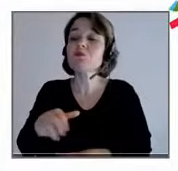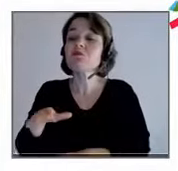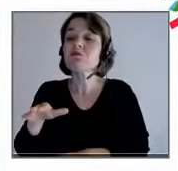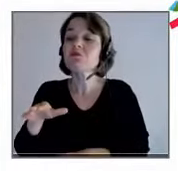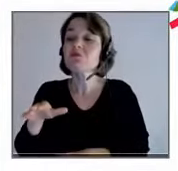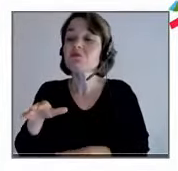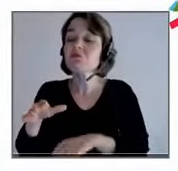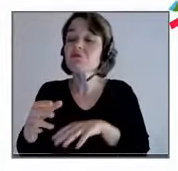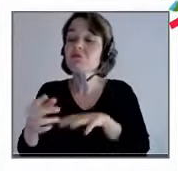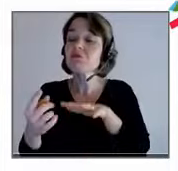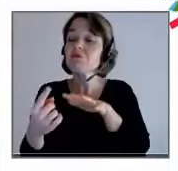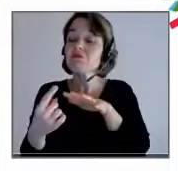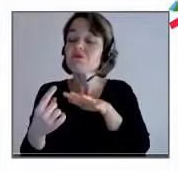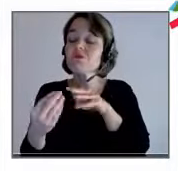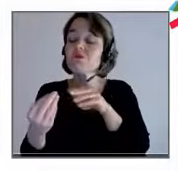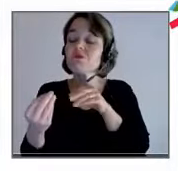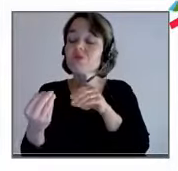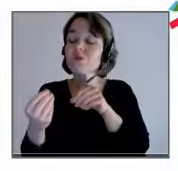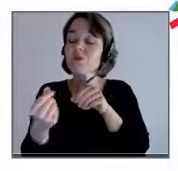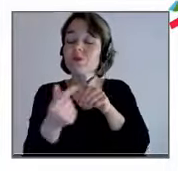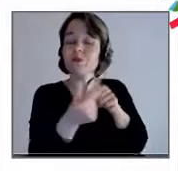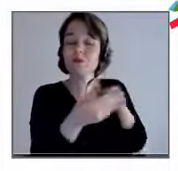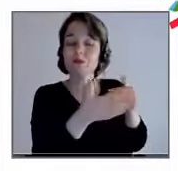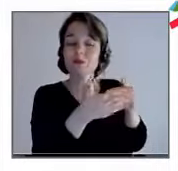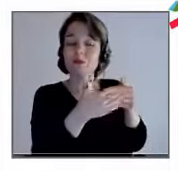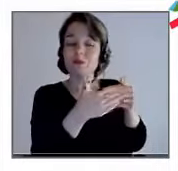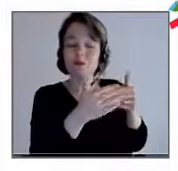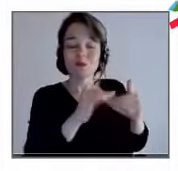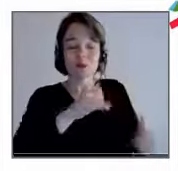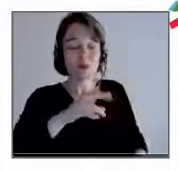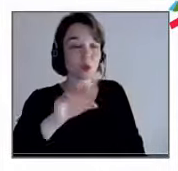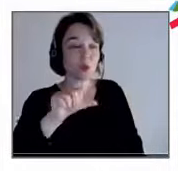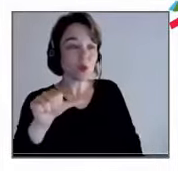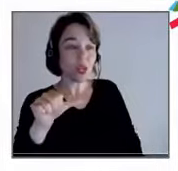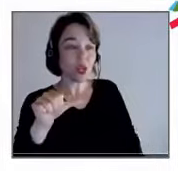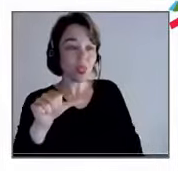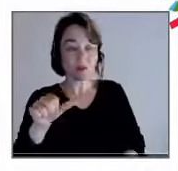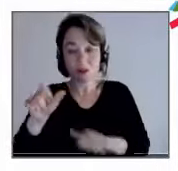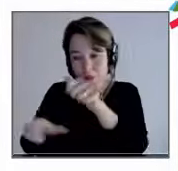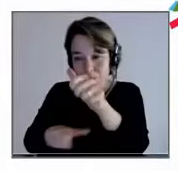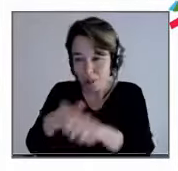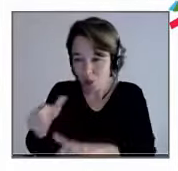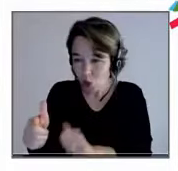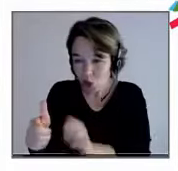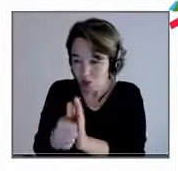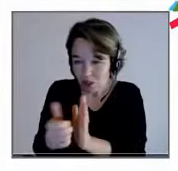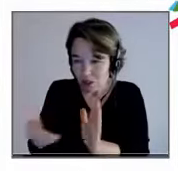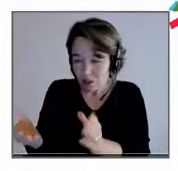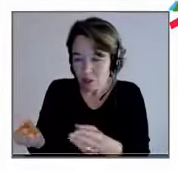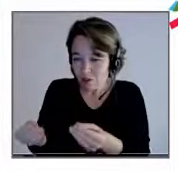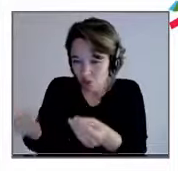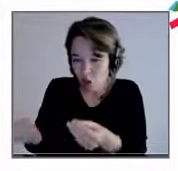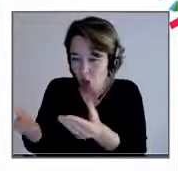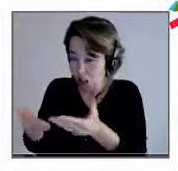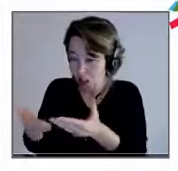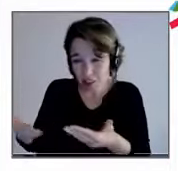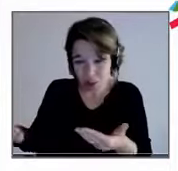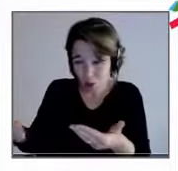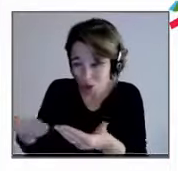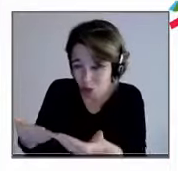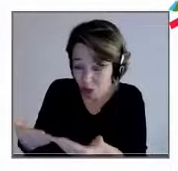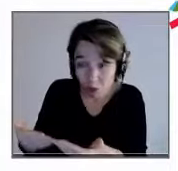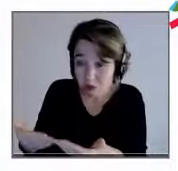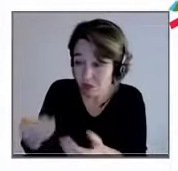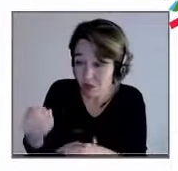Julia tout à l'heure, sont dans un tel situation de non-sens qu'y compris,